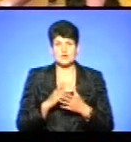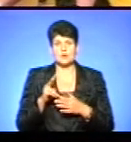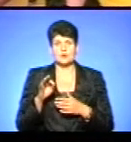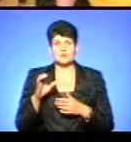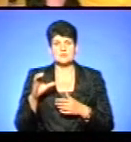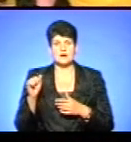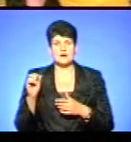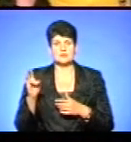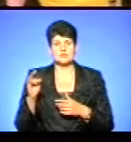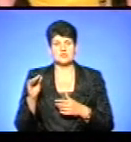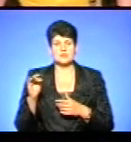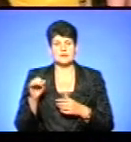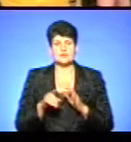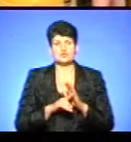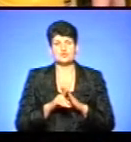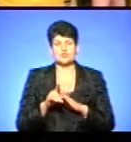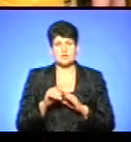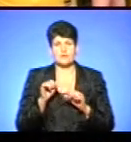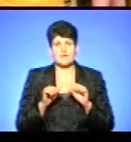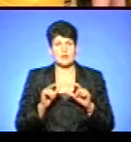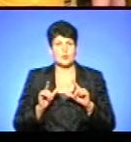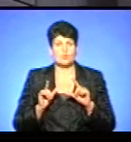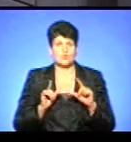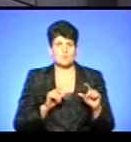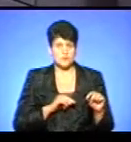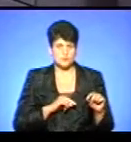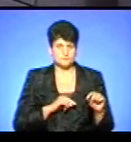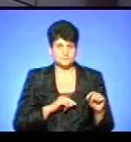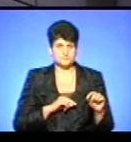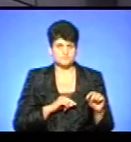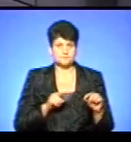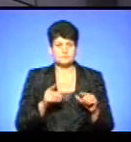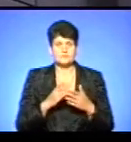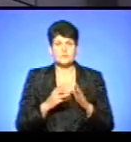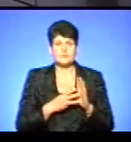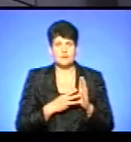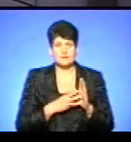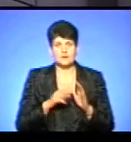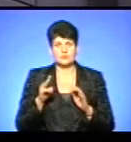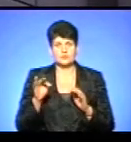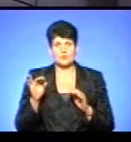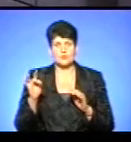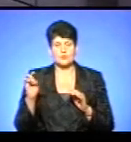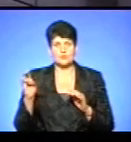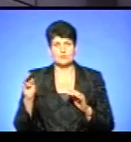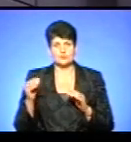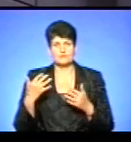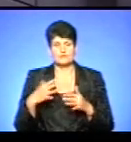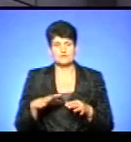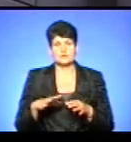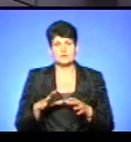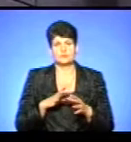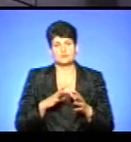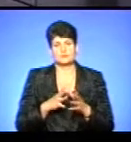-Анджелесі ми фотографувалися. На початку самого велопробігу тут в нас є вісім, а вже в Торонто ще двоє долучилися і в нас вже було